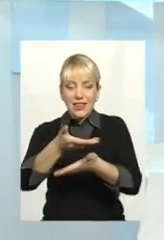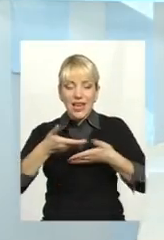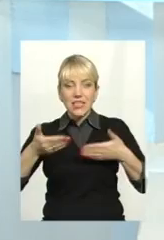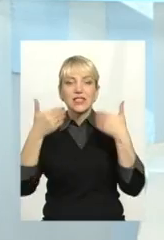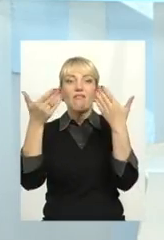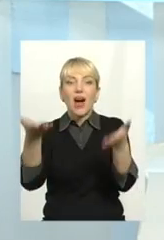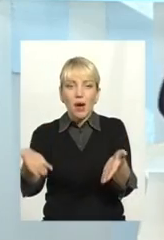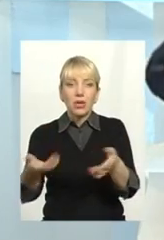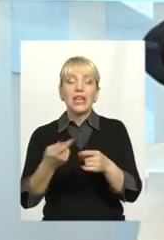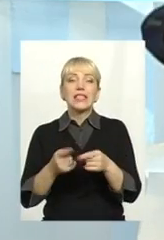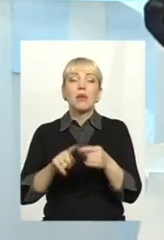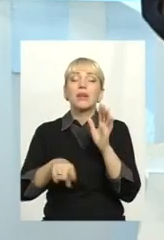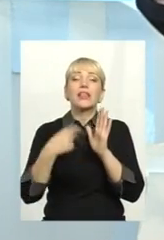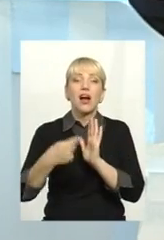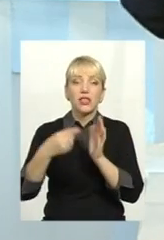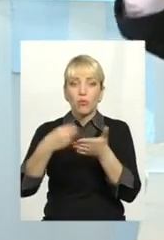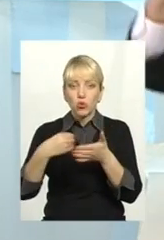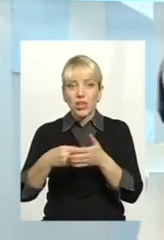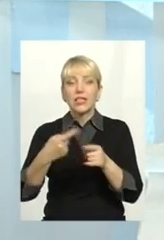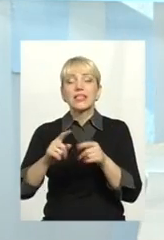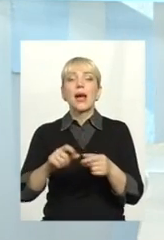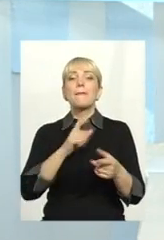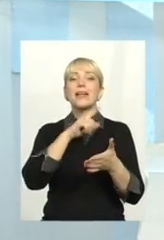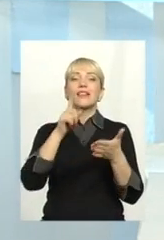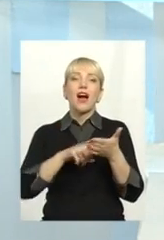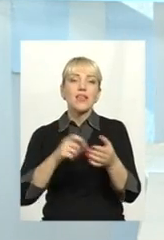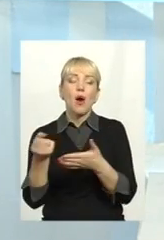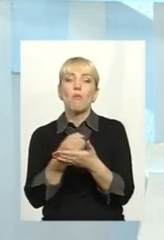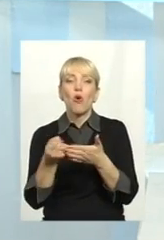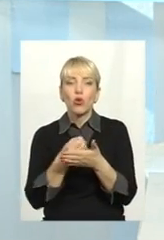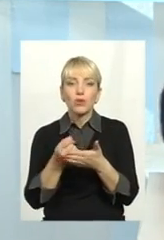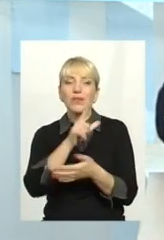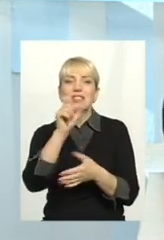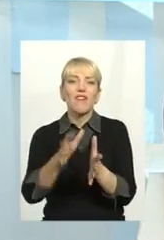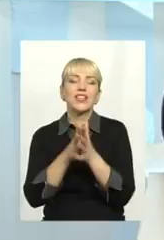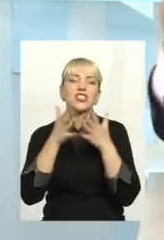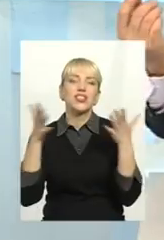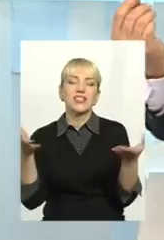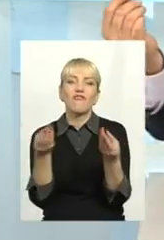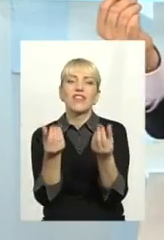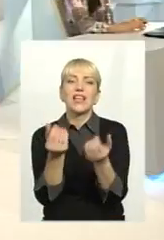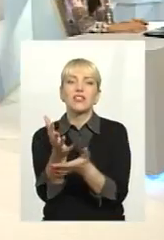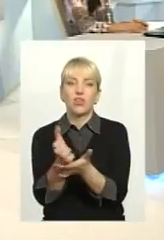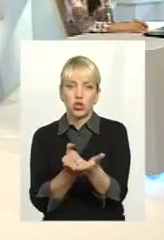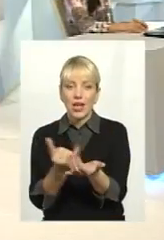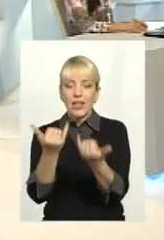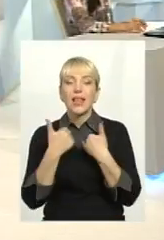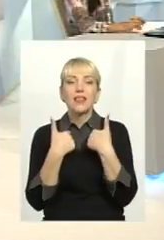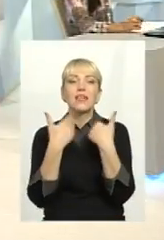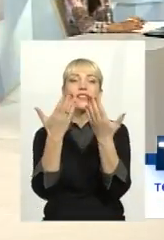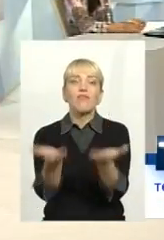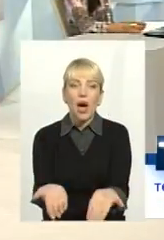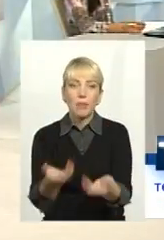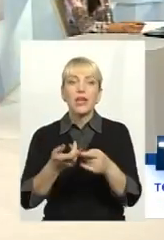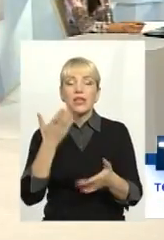сьогодні питання бюджету, це питання боротьби за величезний фінансовий ресурс для нас з вами. До речі, нас з вами бюджет, якщо